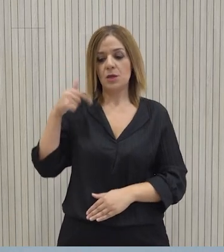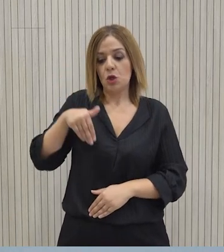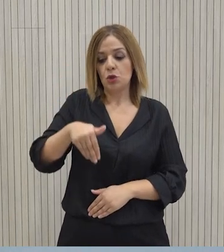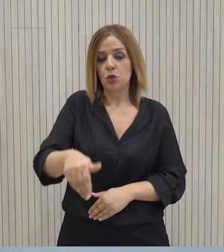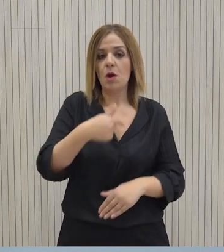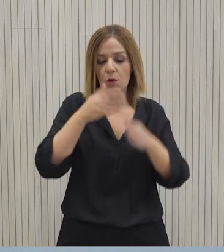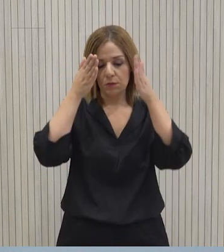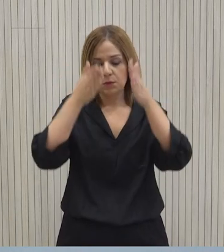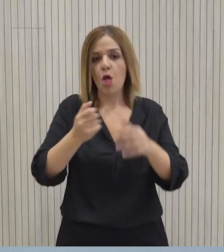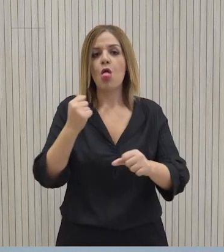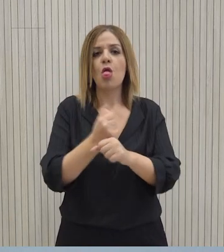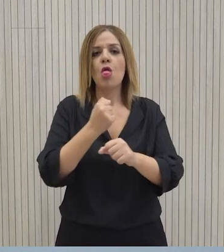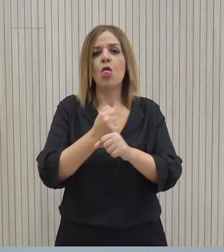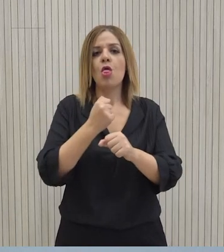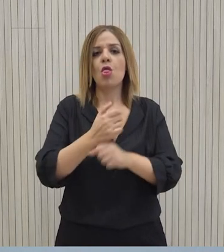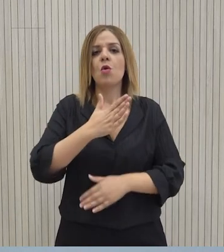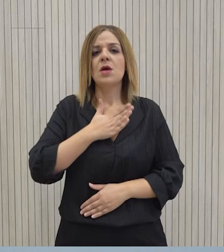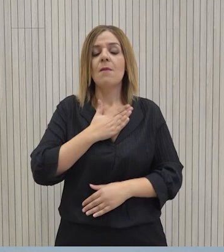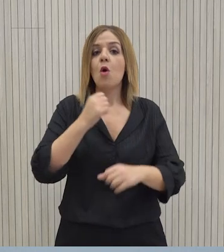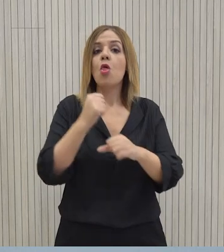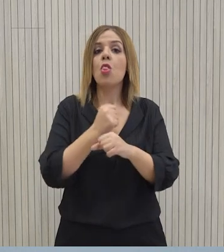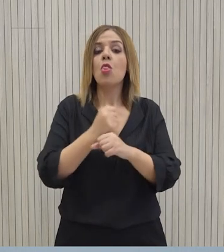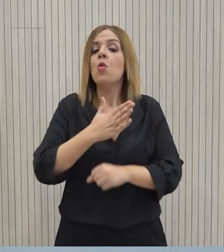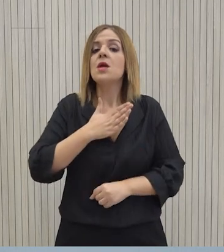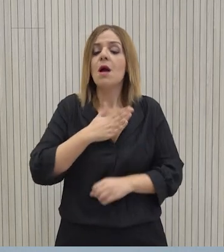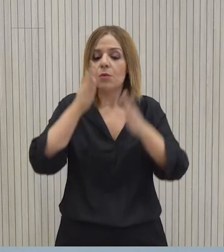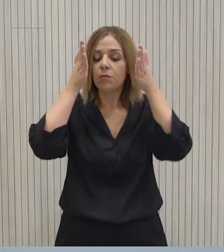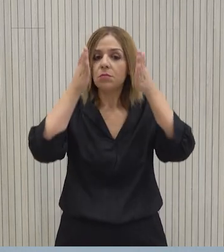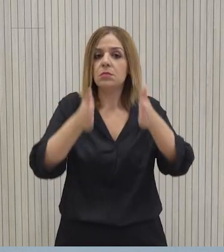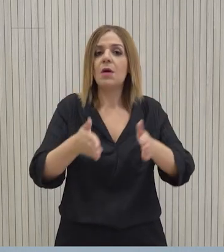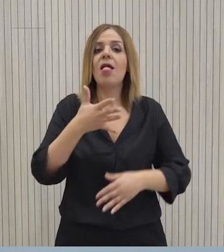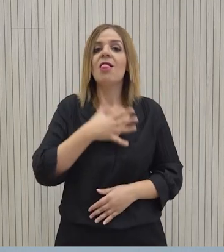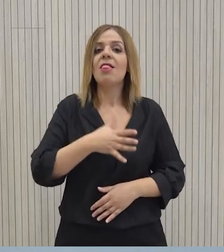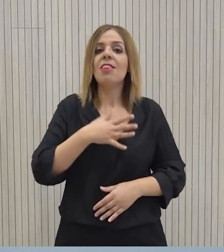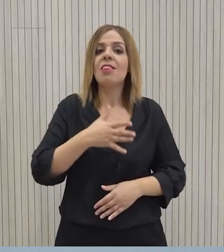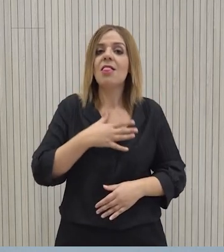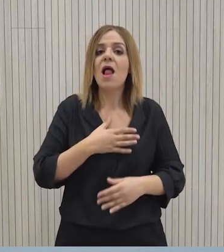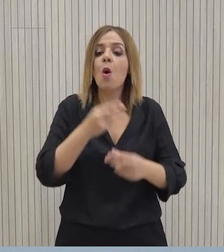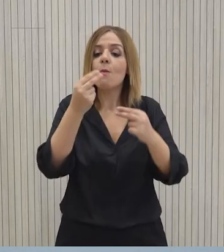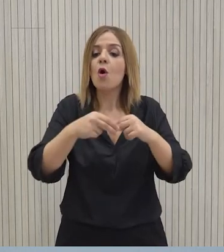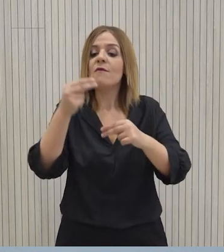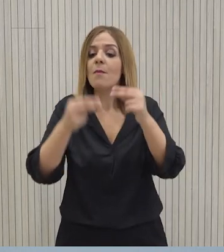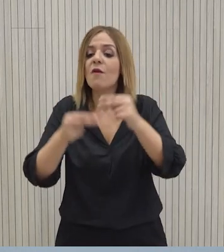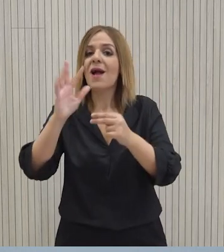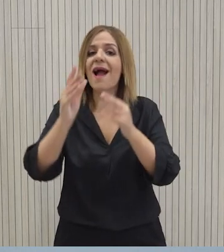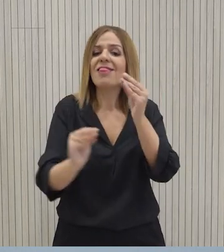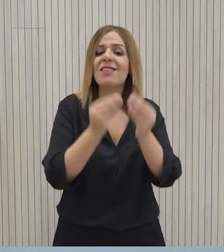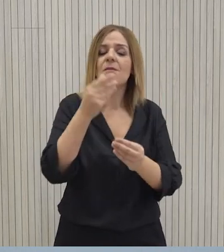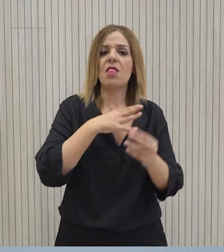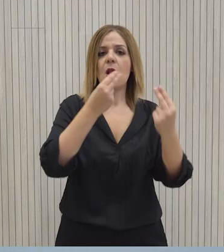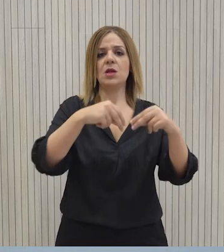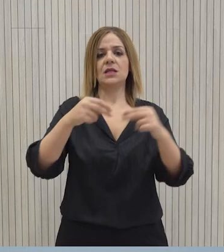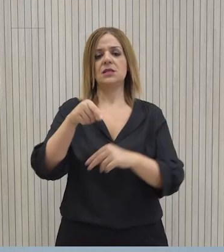επικεντρωμένοι στην ουσία και η ουσία δεν μπορεί να είναι άλλη από το να επιληθούν τα προβλήματα που καθημερινά η κοινωνία